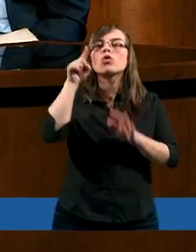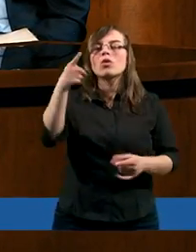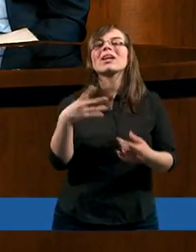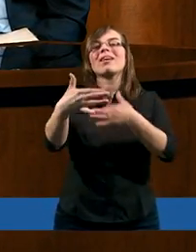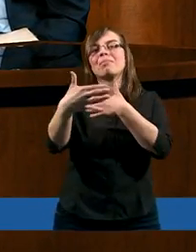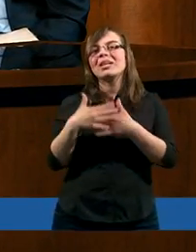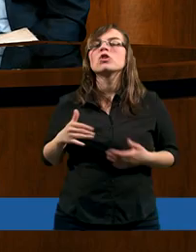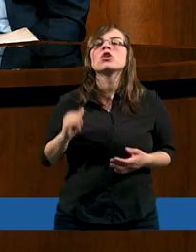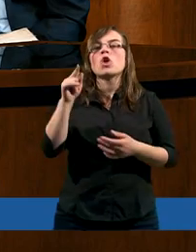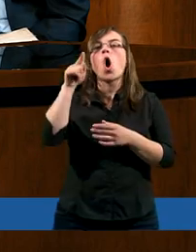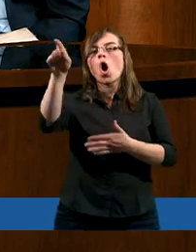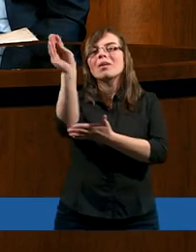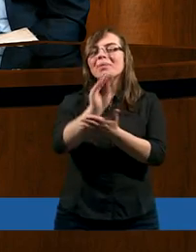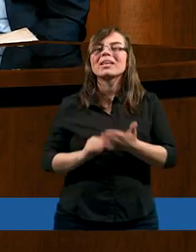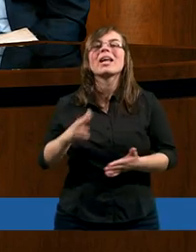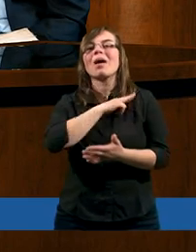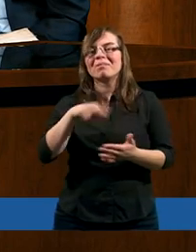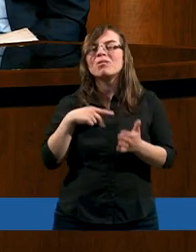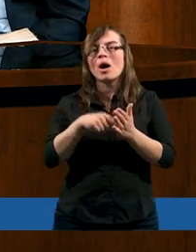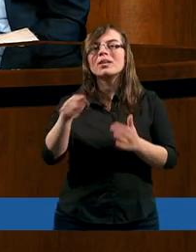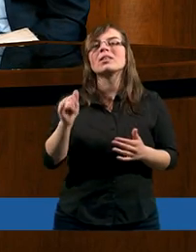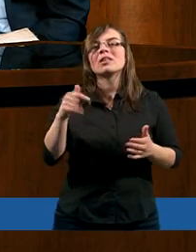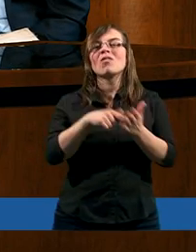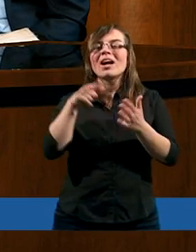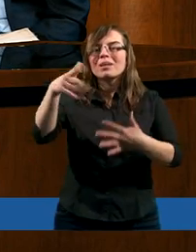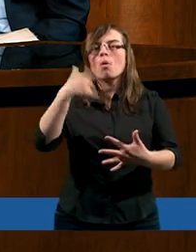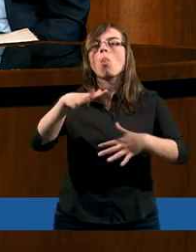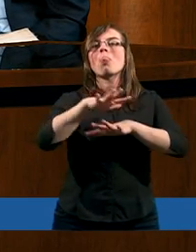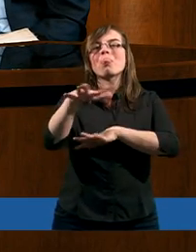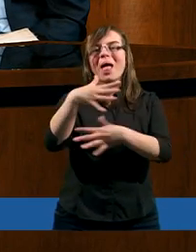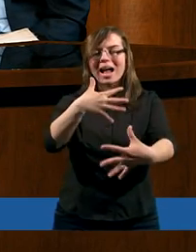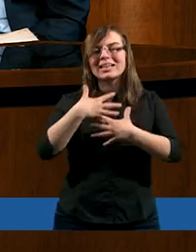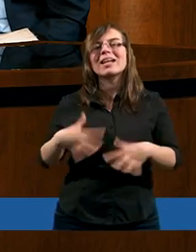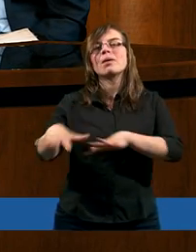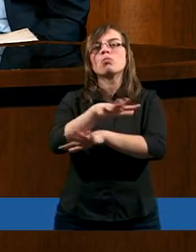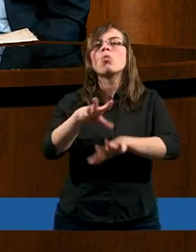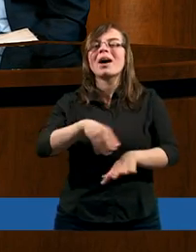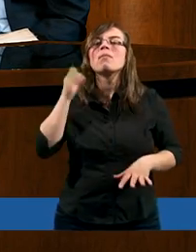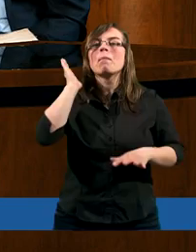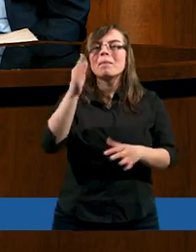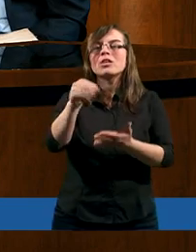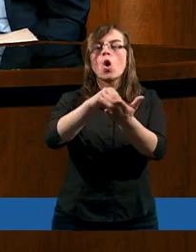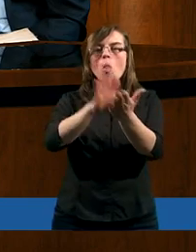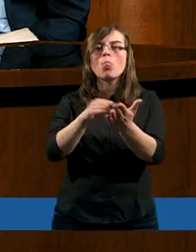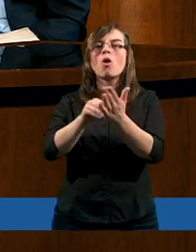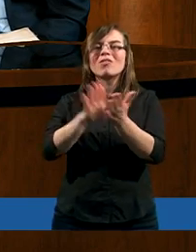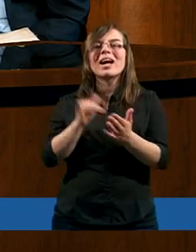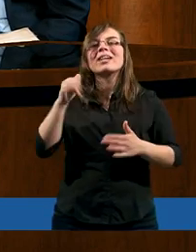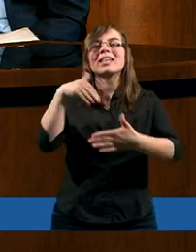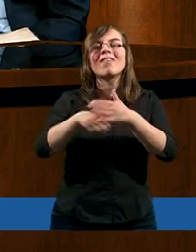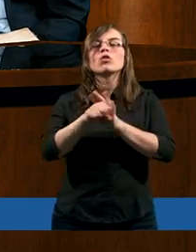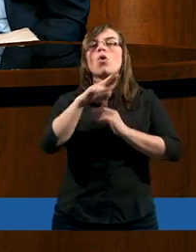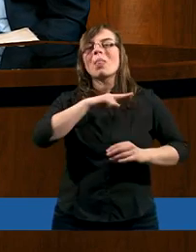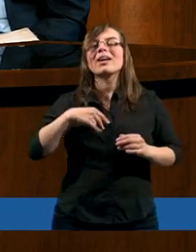jak do niego się zniżał. I on pisze nam i pod natchnieniem Ducha Bożego to zostało odnotowane i